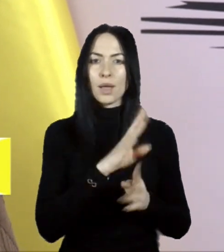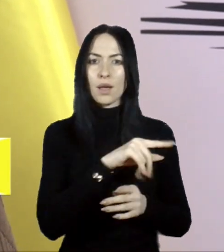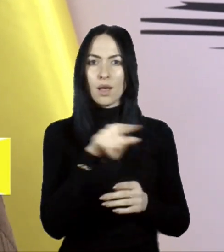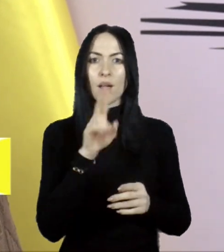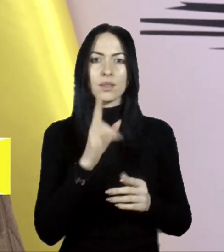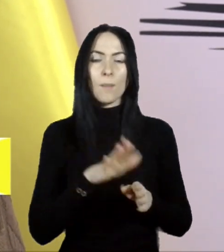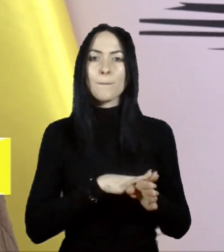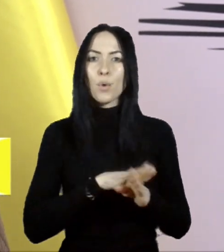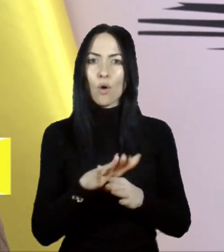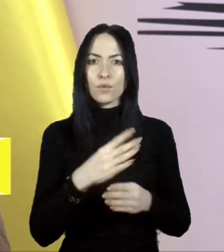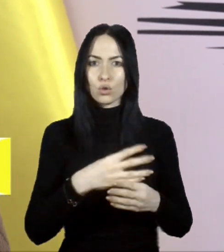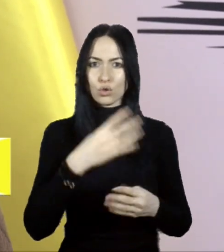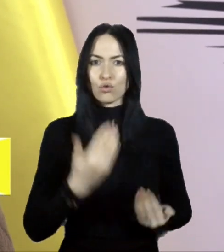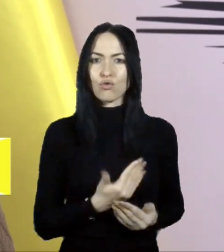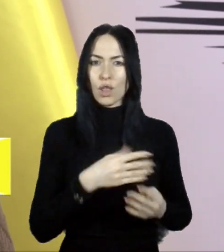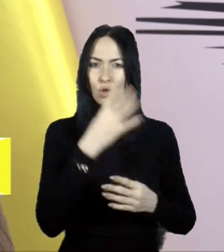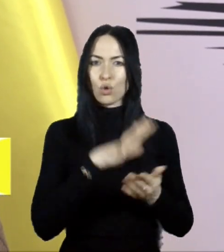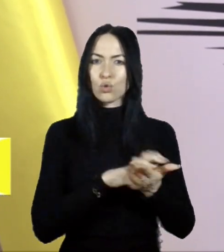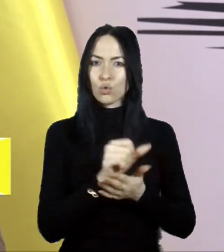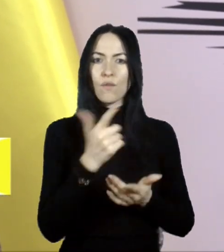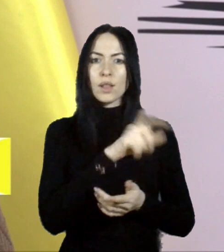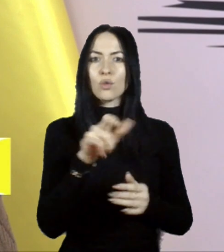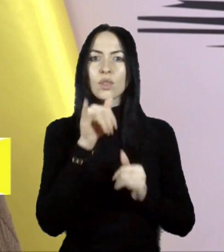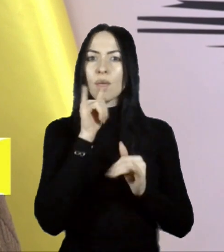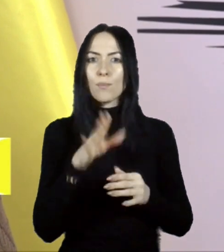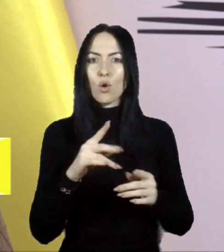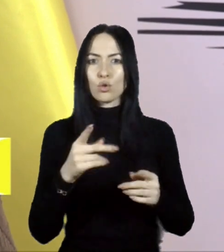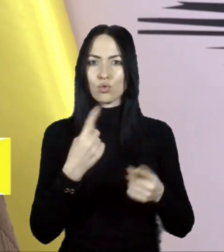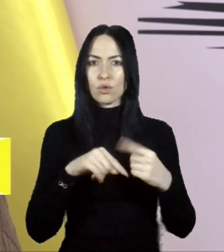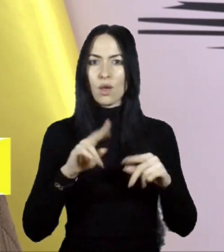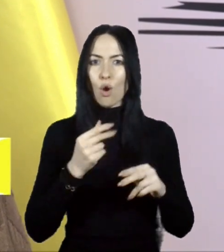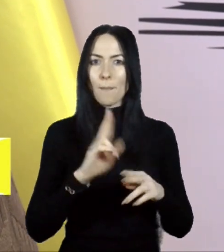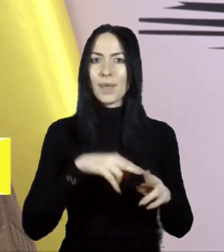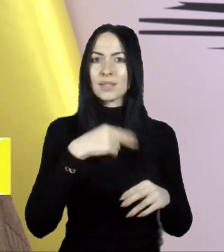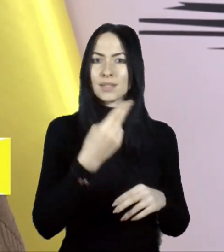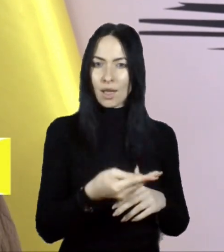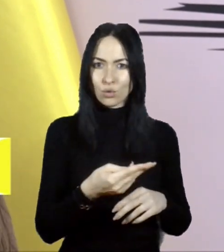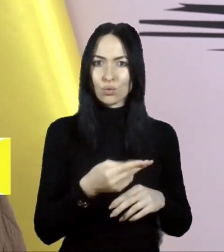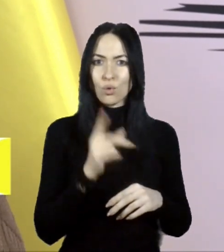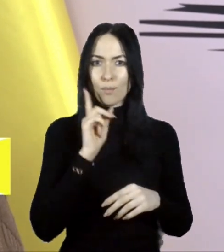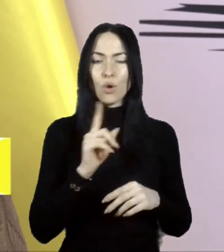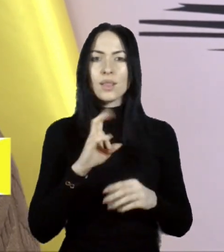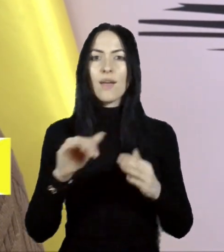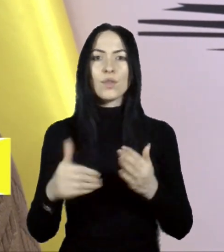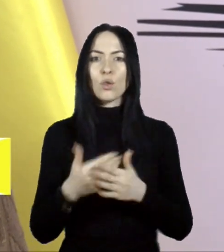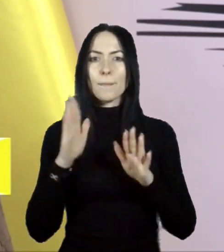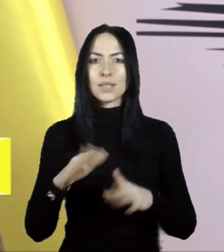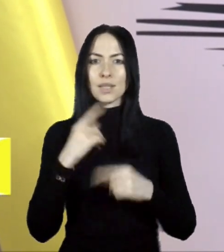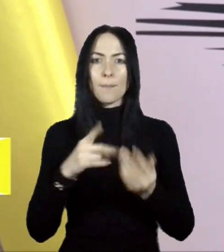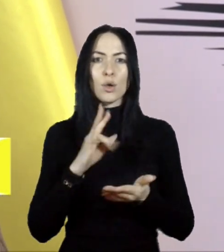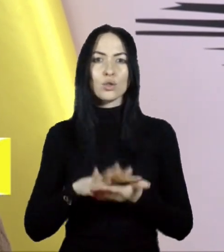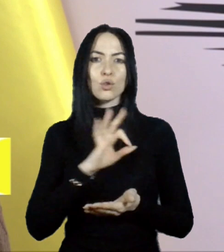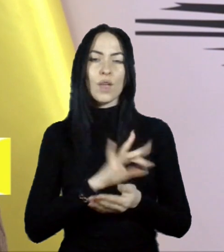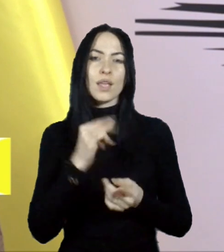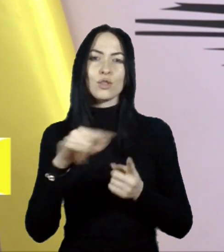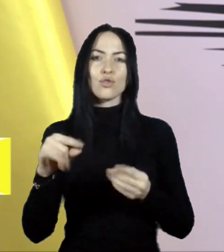отримати зараз компенсацію, тому що не відновлені міста постійного користування, та інші, там є проблеми з домівками, вони